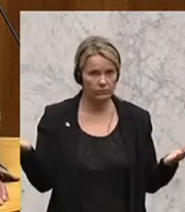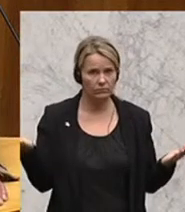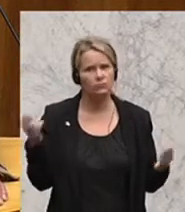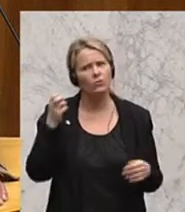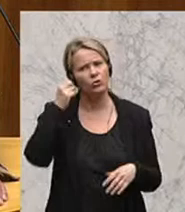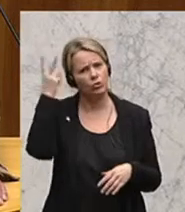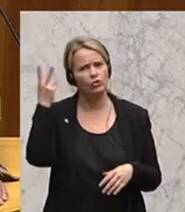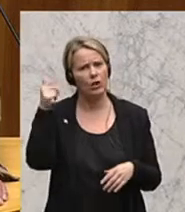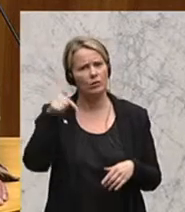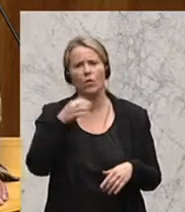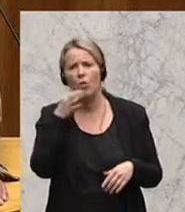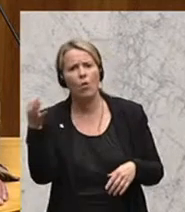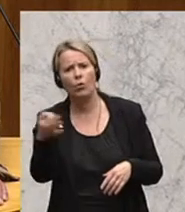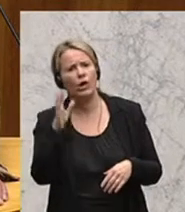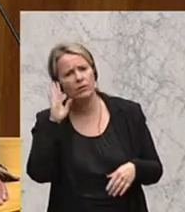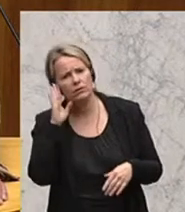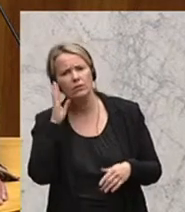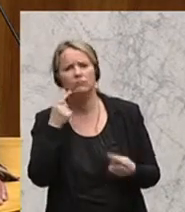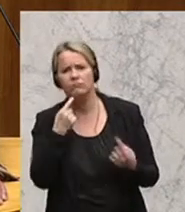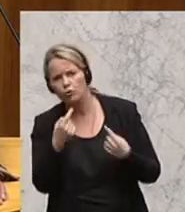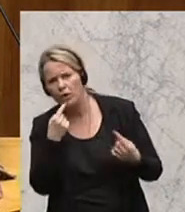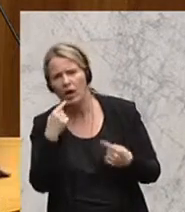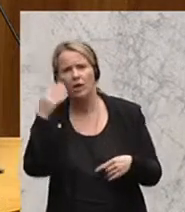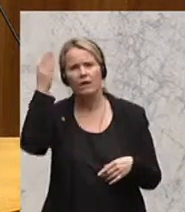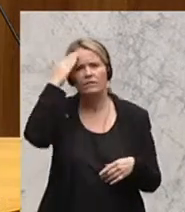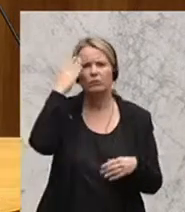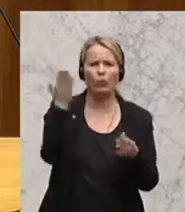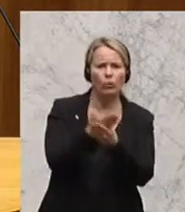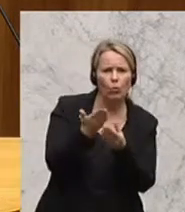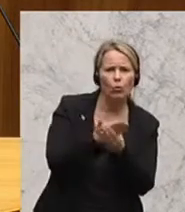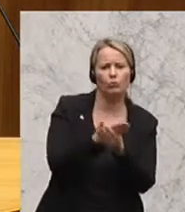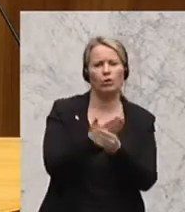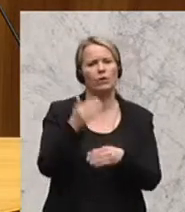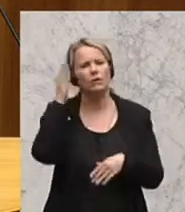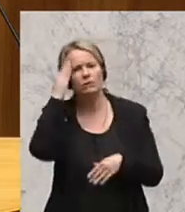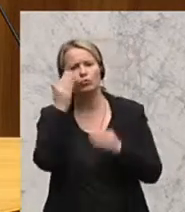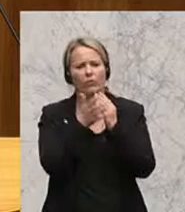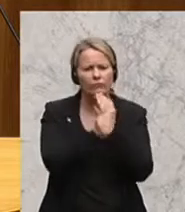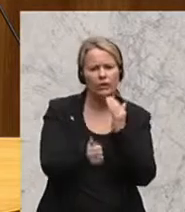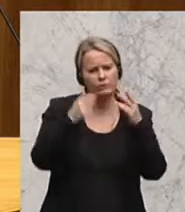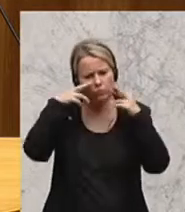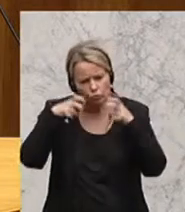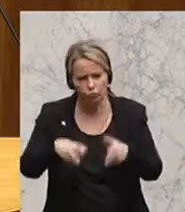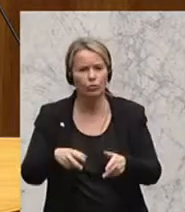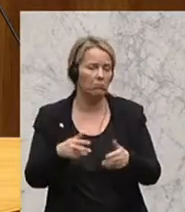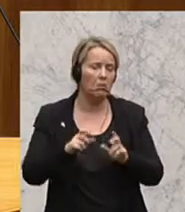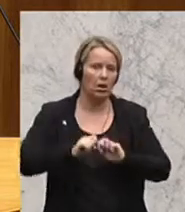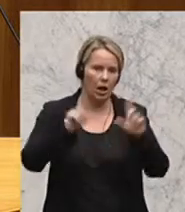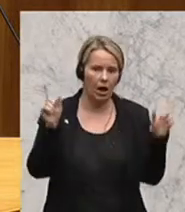gescheit, wenn man das in einer Enquete bearbeitet, mit wissenschaftlichen Unterlagen und wissenschaftlichen Studien, das ist klar.